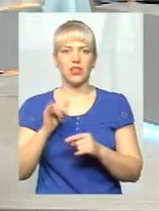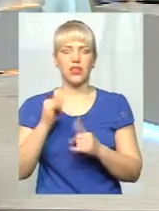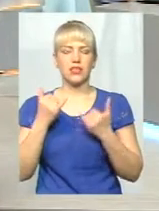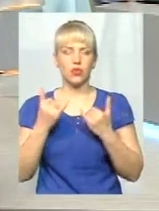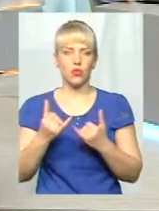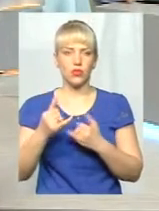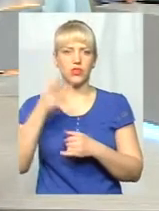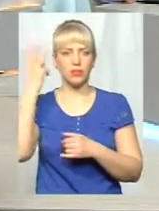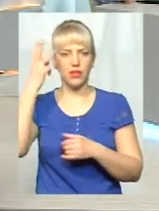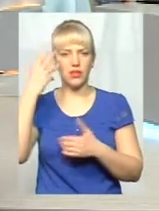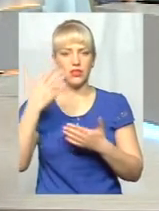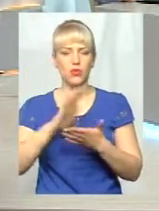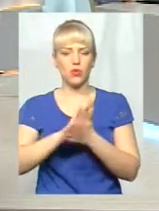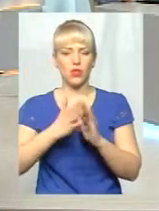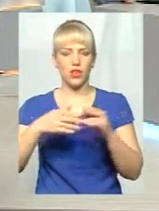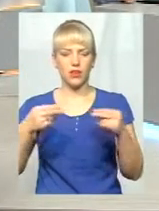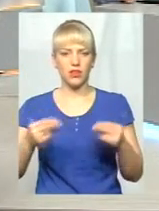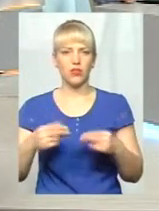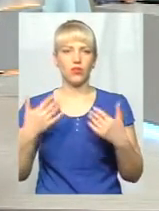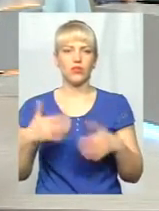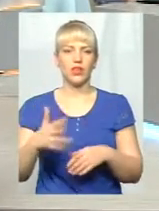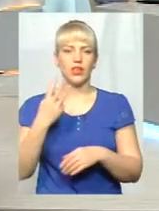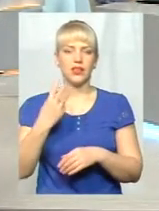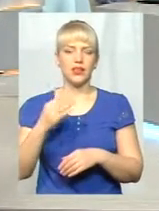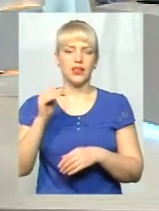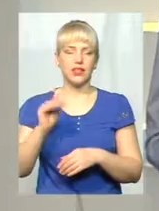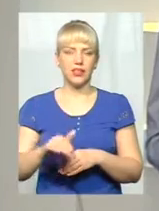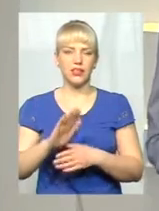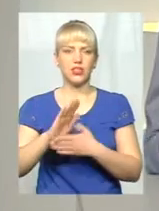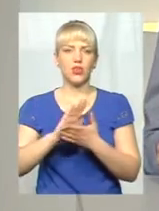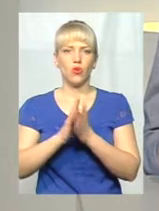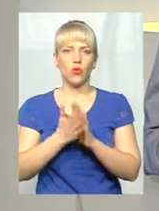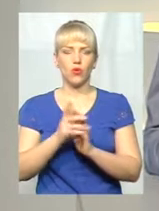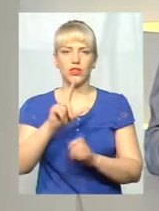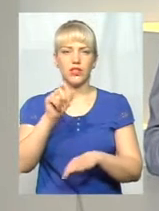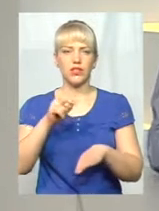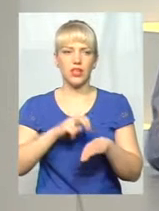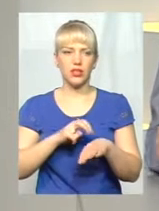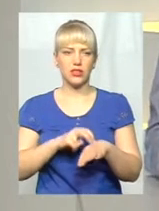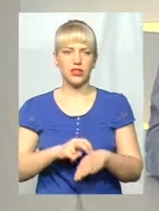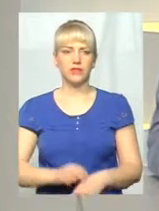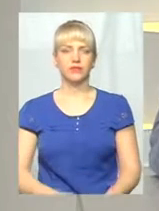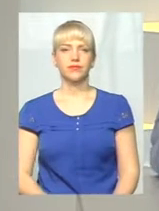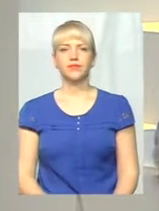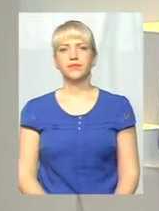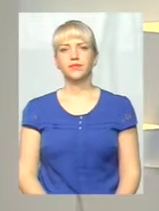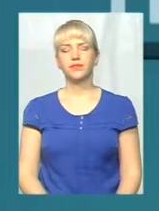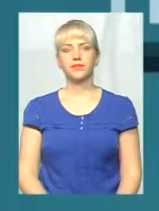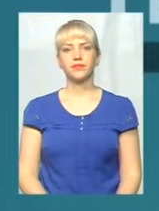сьогодні у Хмельницькому укладено вже понад 3 тисячі угод з лікарями. Сюжет на цю тему від колег з бюро новин. Прошу.